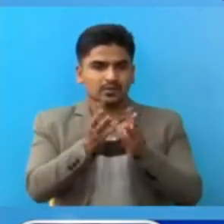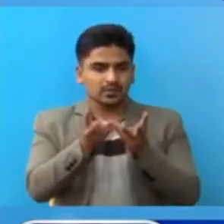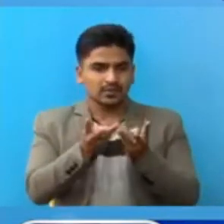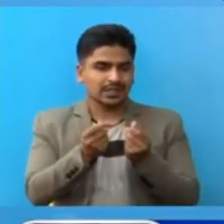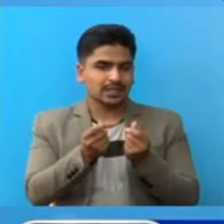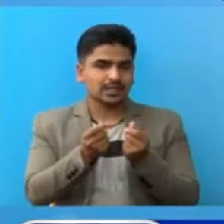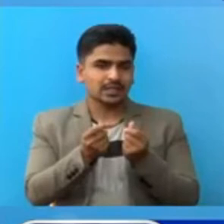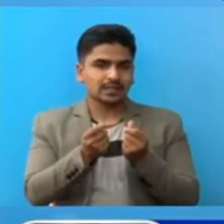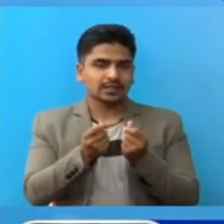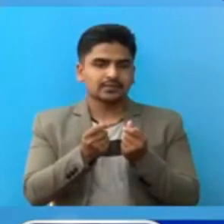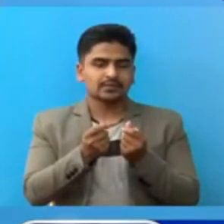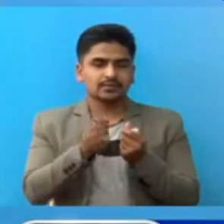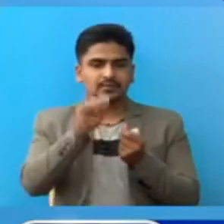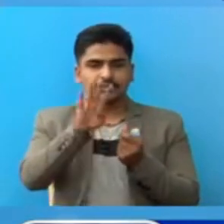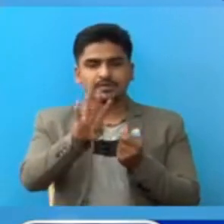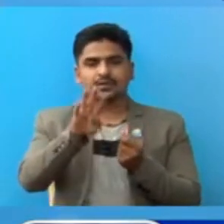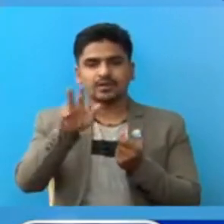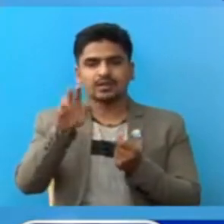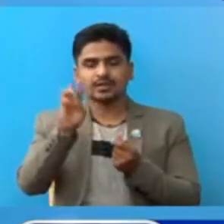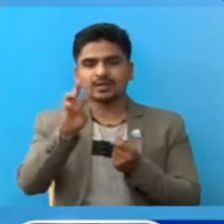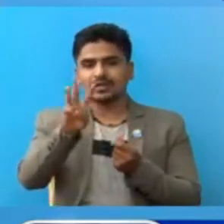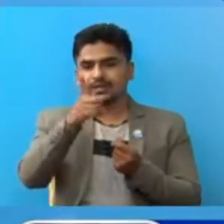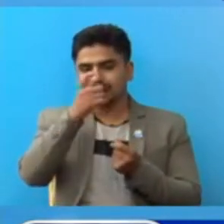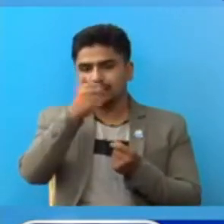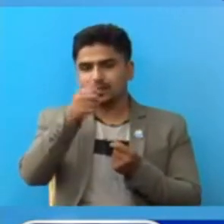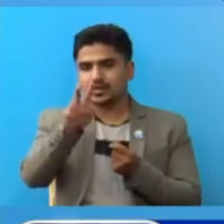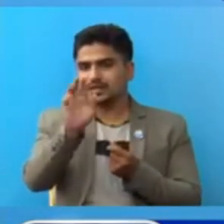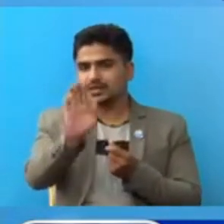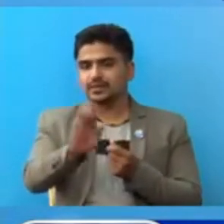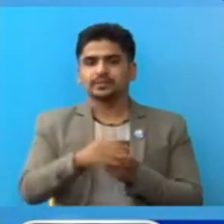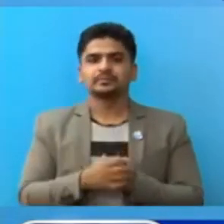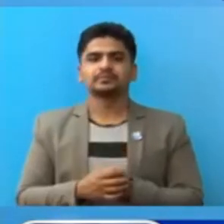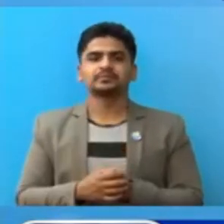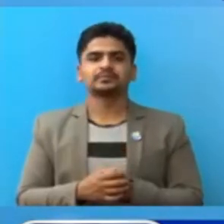और 4,003-62 राहे को छा